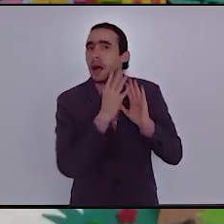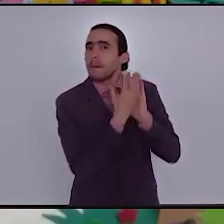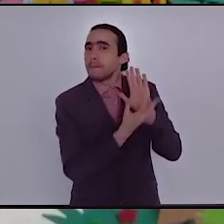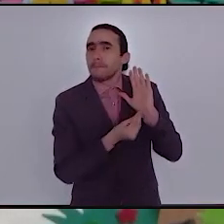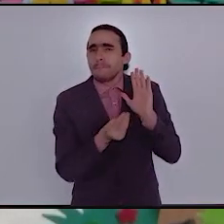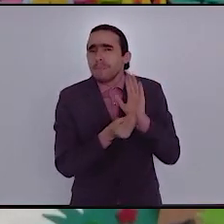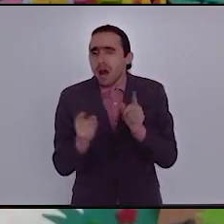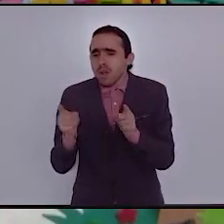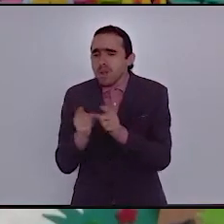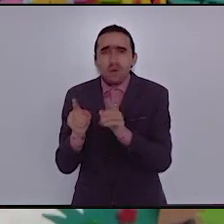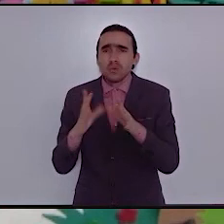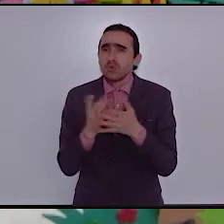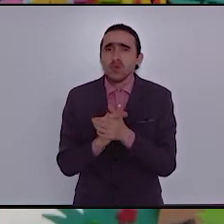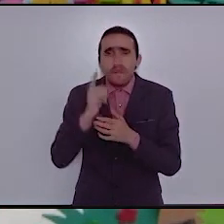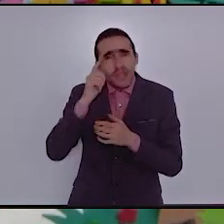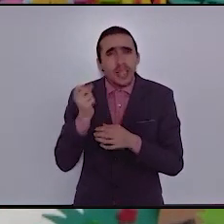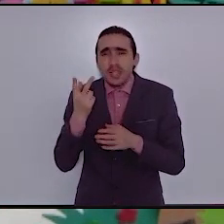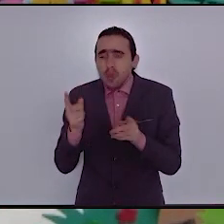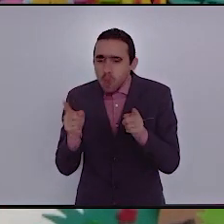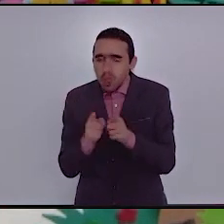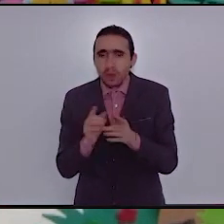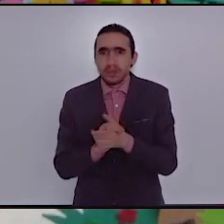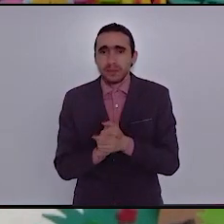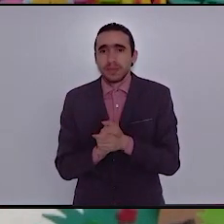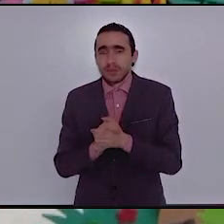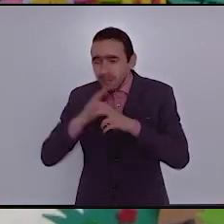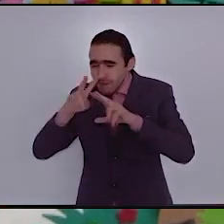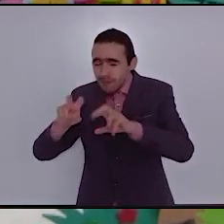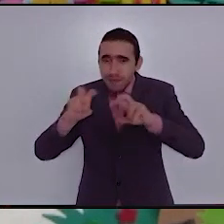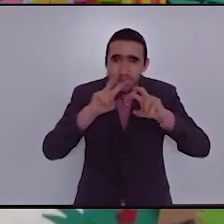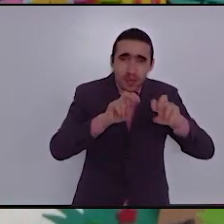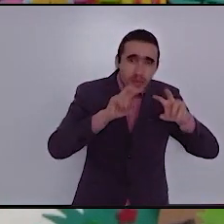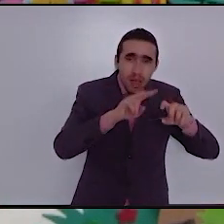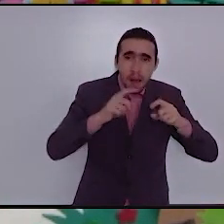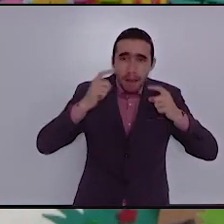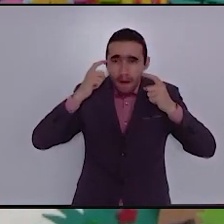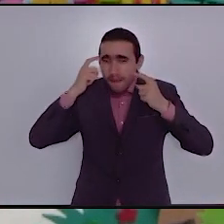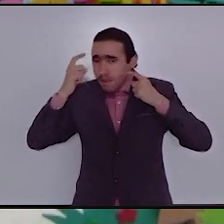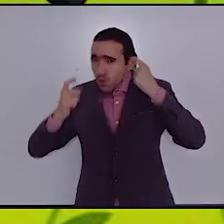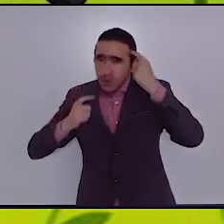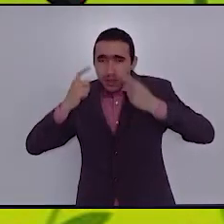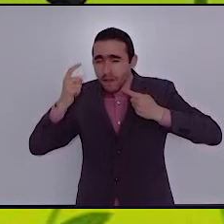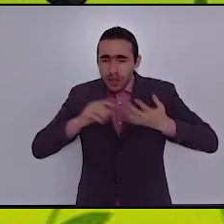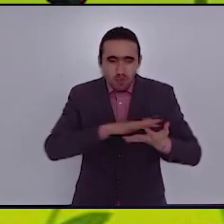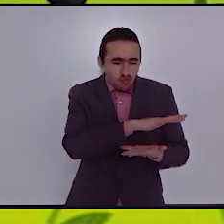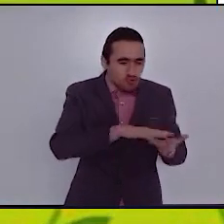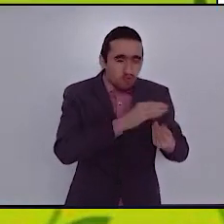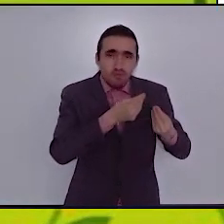نعم التفكير والبحث عن الحلول لمواجهة المشاكل